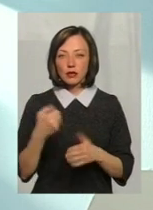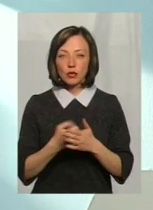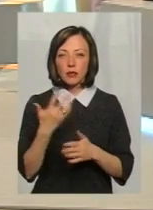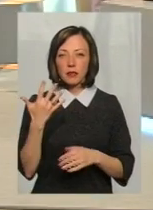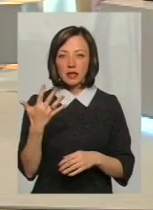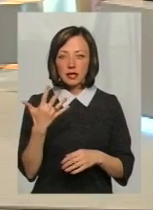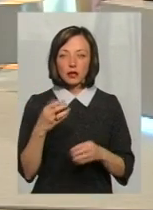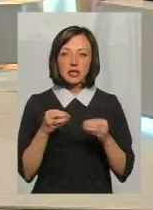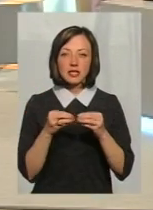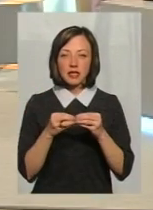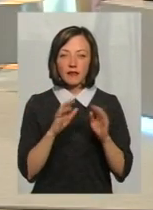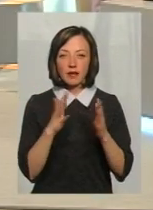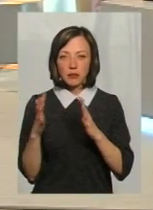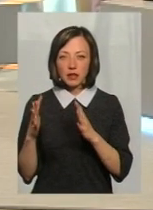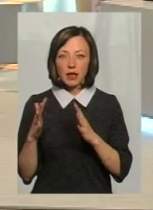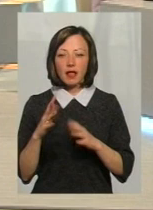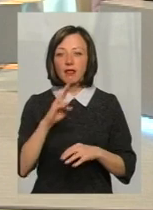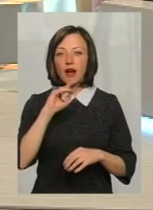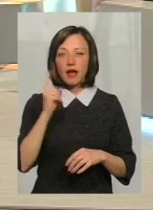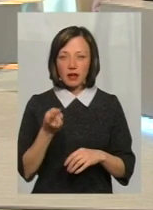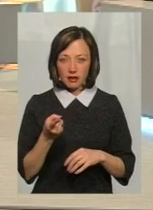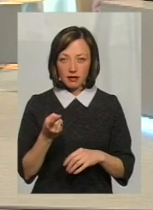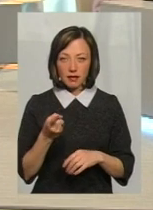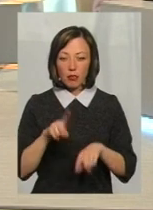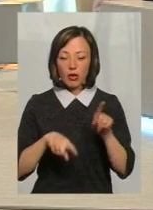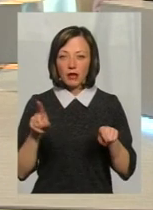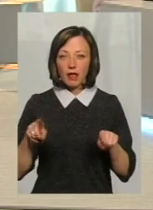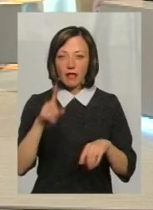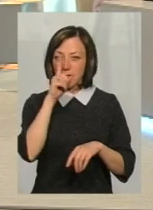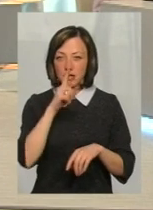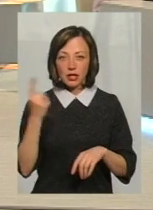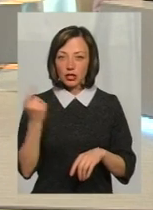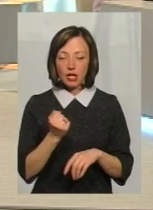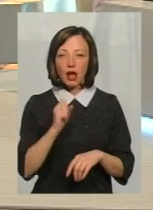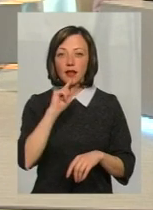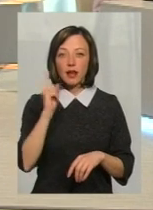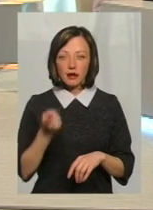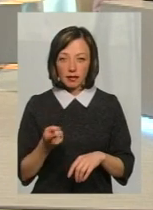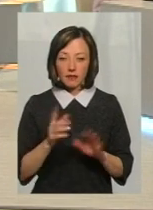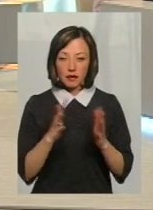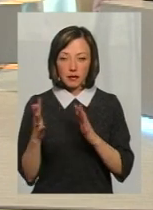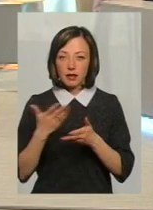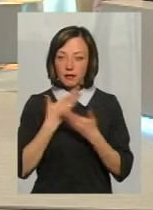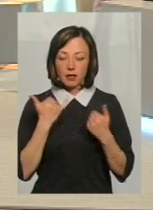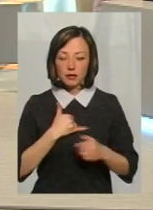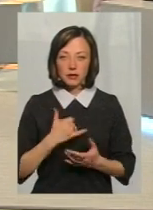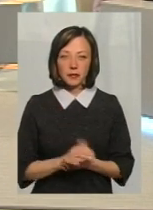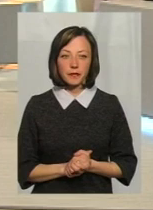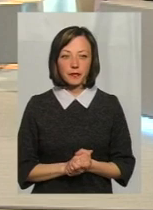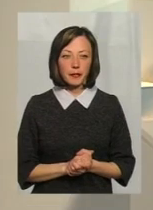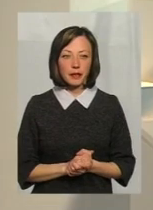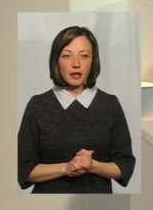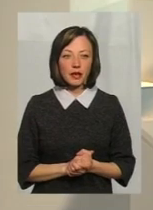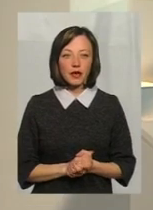п'яти, десяти випадків на рік. Це мається на увазі поодинокі не на місяць на тиждень, а на рік випадків. Немає. І